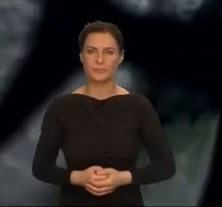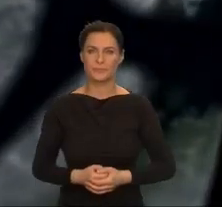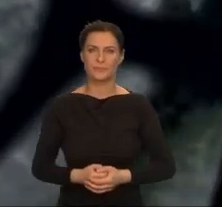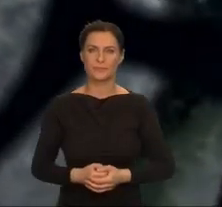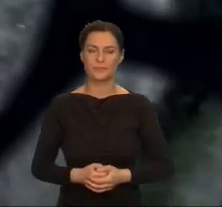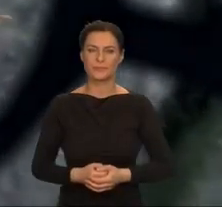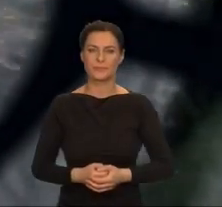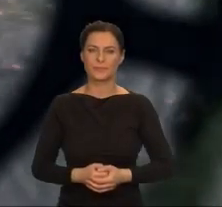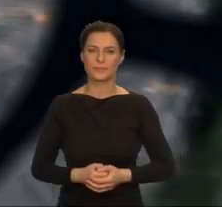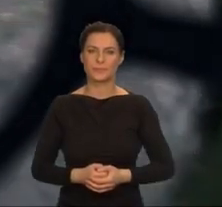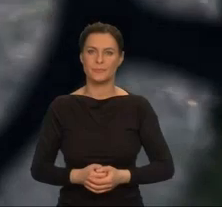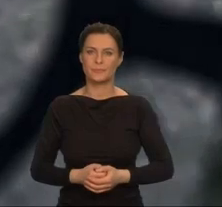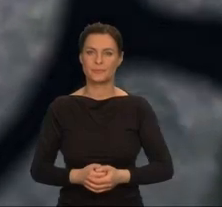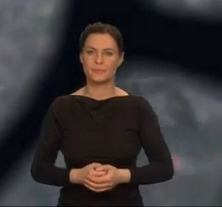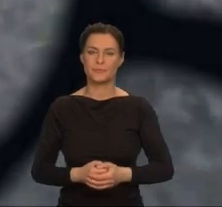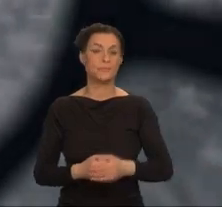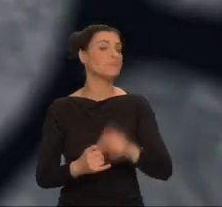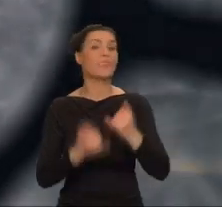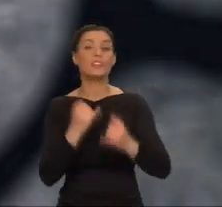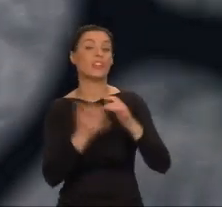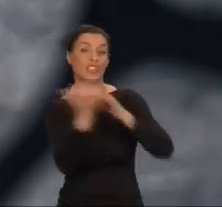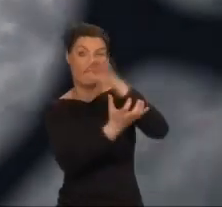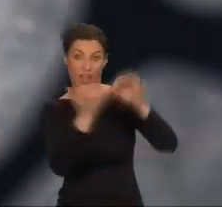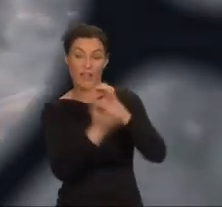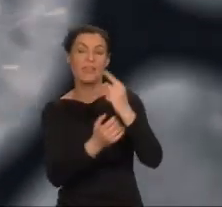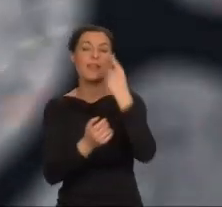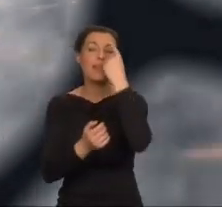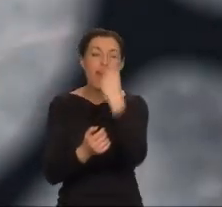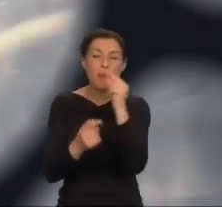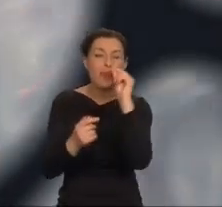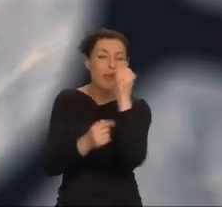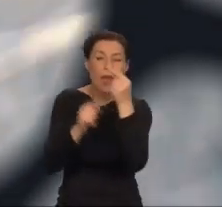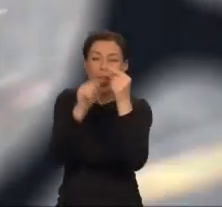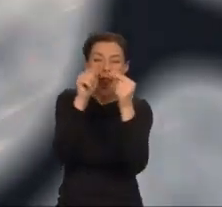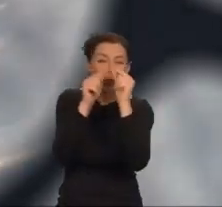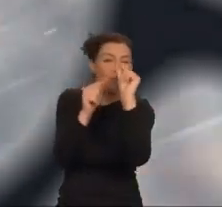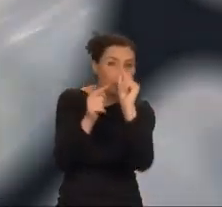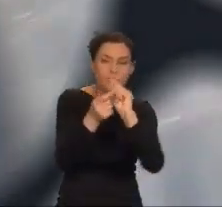Co się stanie, jeśli w tym świecie zmienimy jakiś drobiazg?